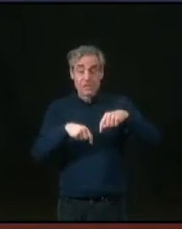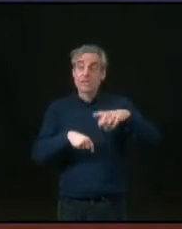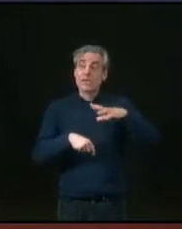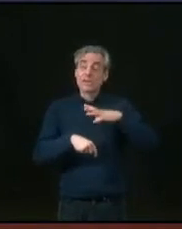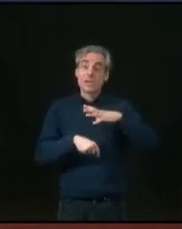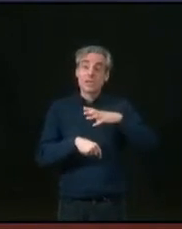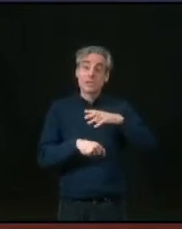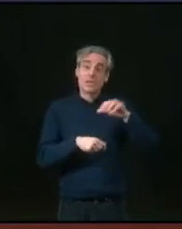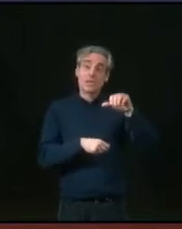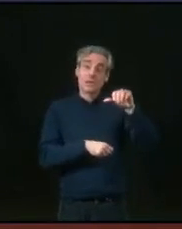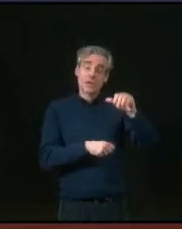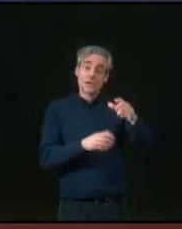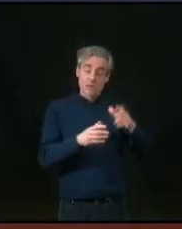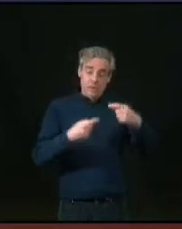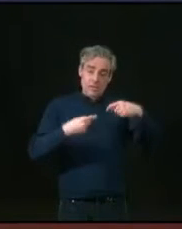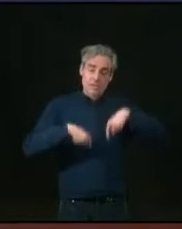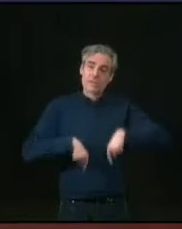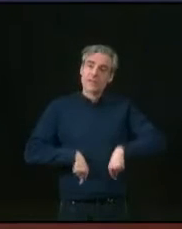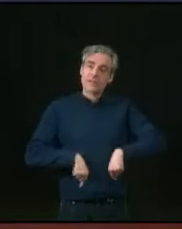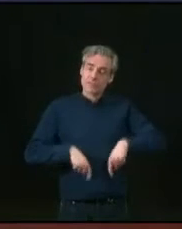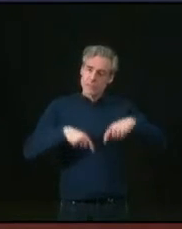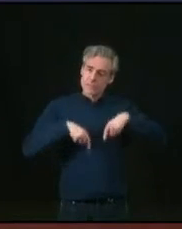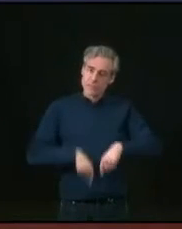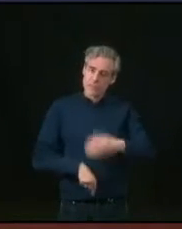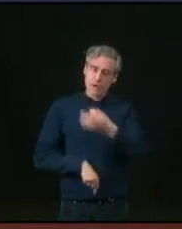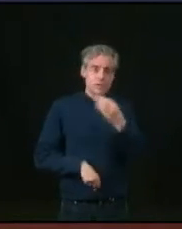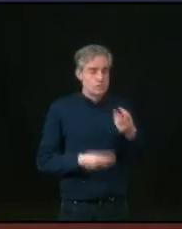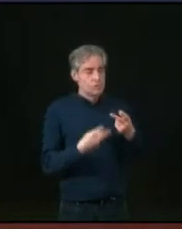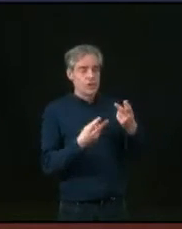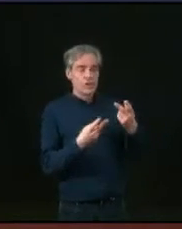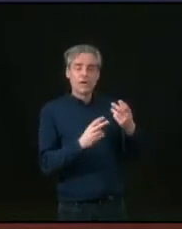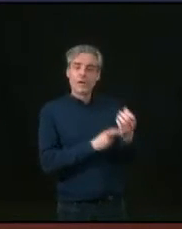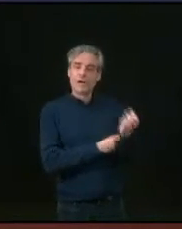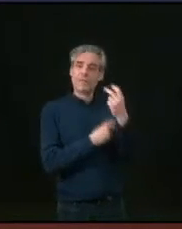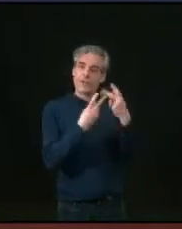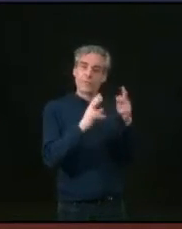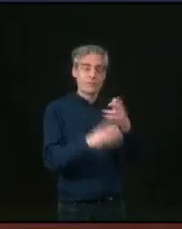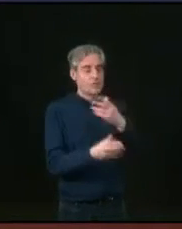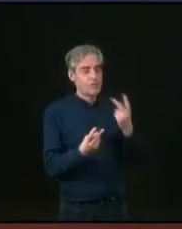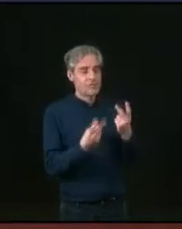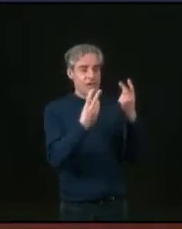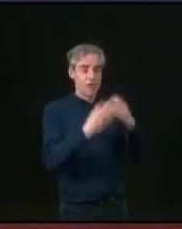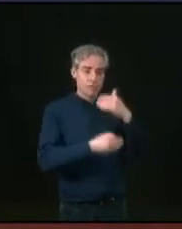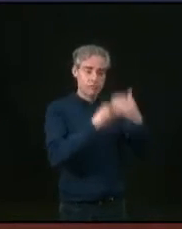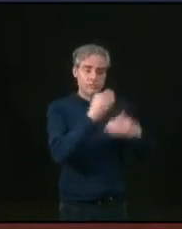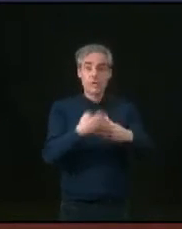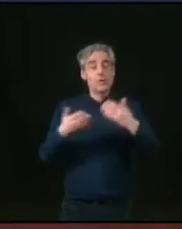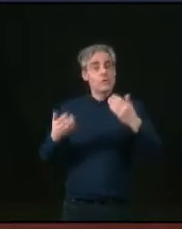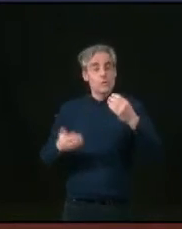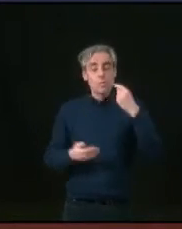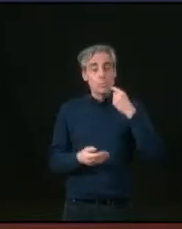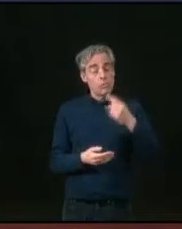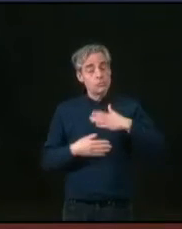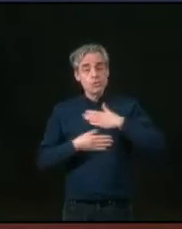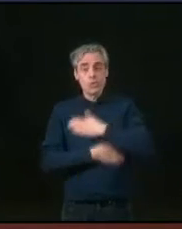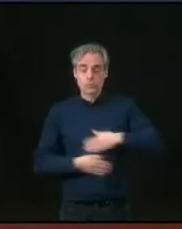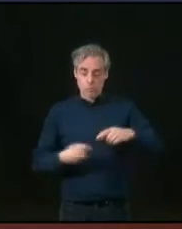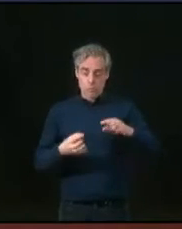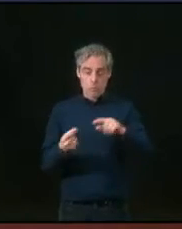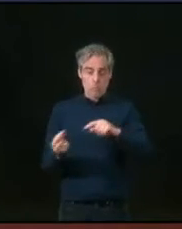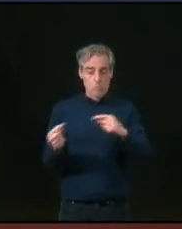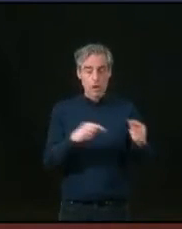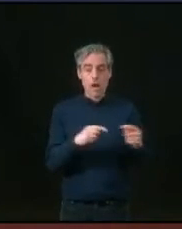reconnu par les services de l'État pour lancer les choses, voilà, on va s'améliorer. Je trouve ce débat de très bonne facture. Moi, je